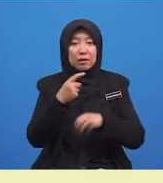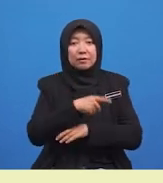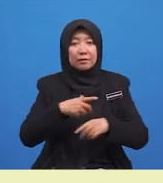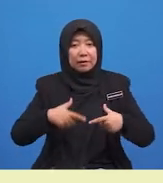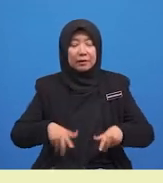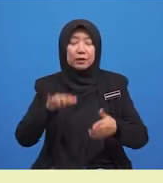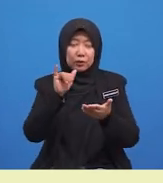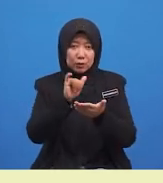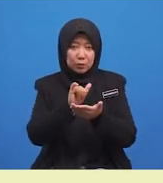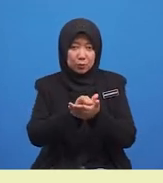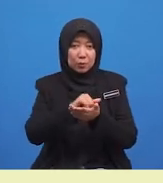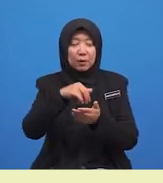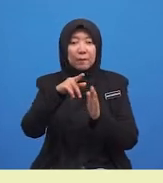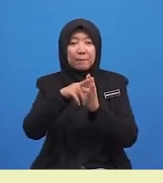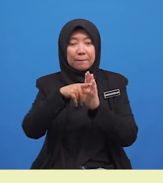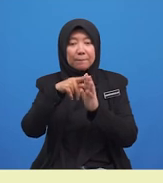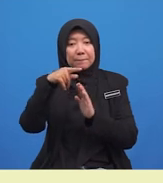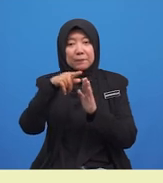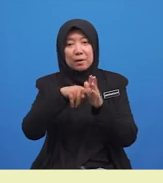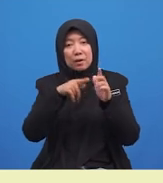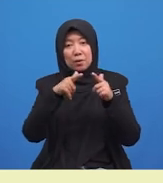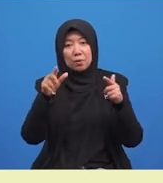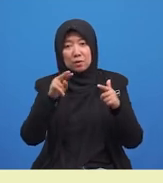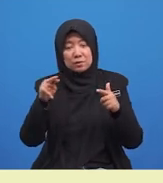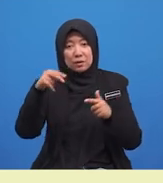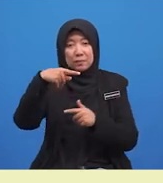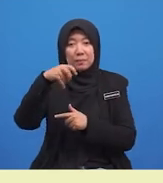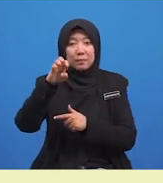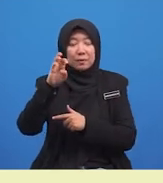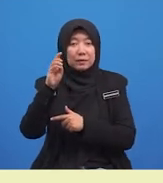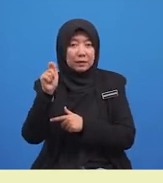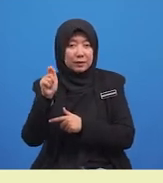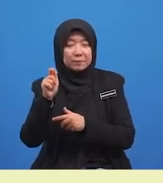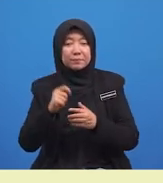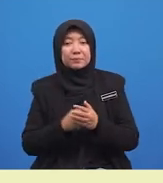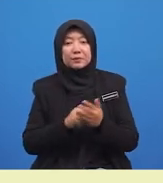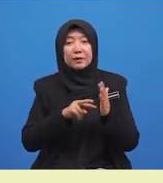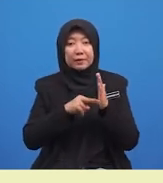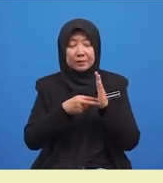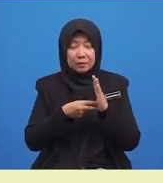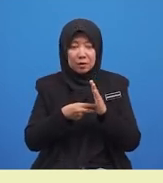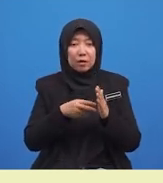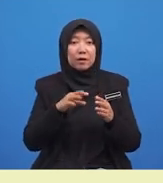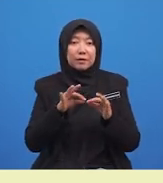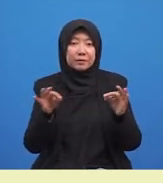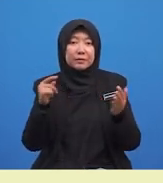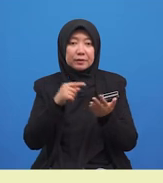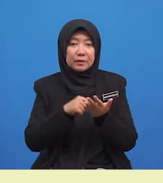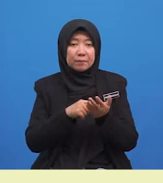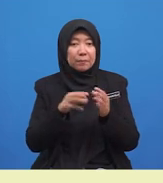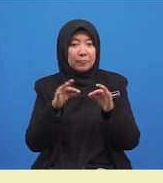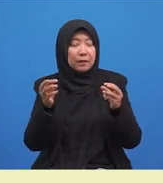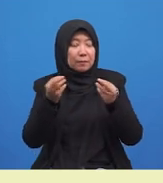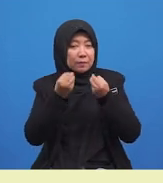predikat yang dikembangkan. Maka, ayat ini merupakan ayat majmuk